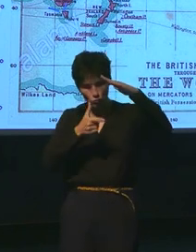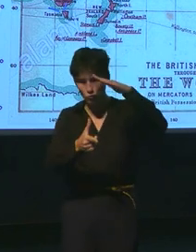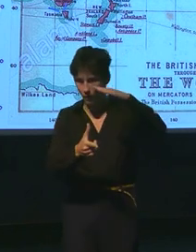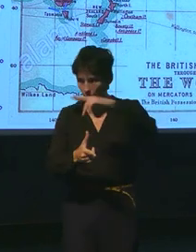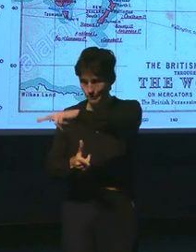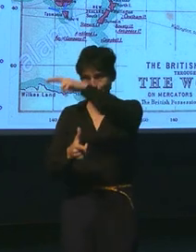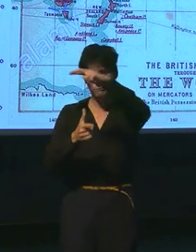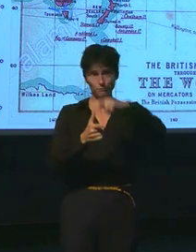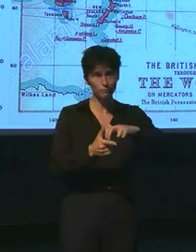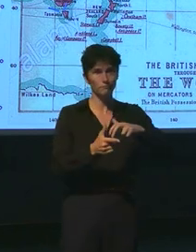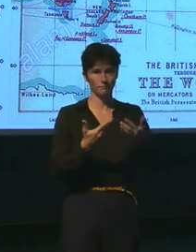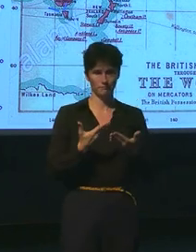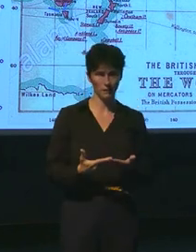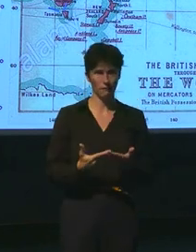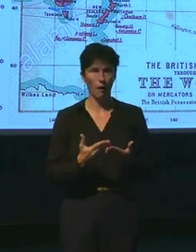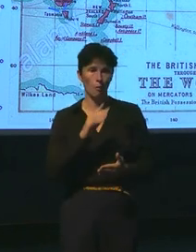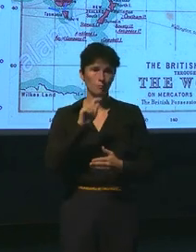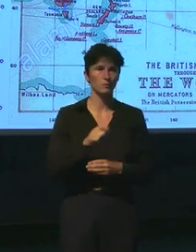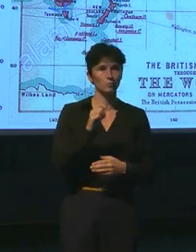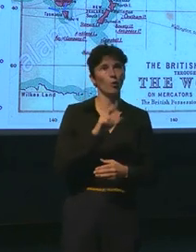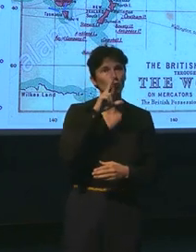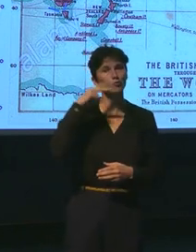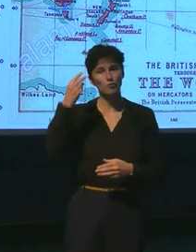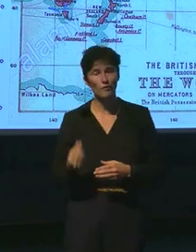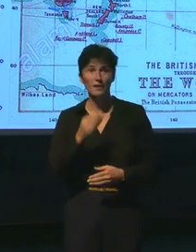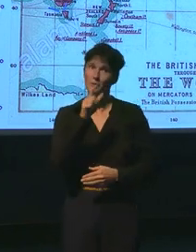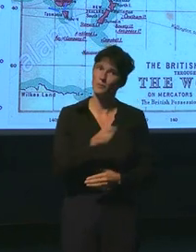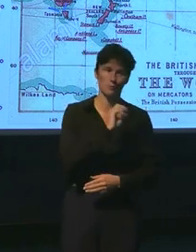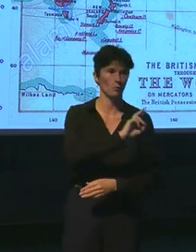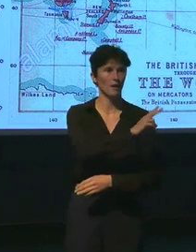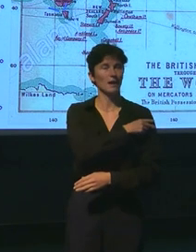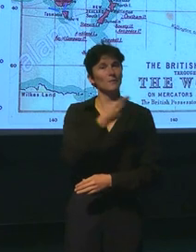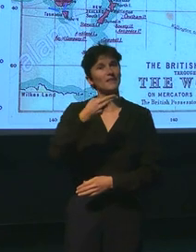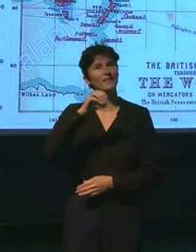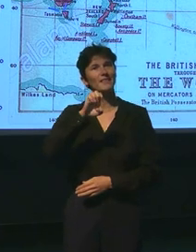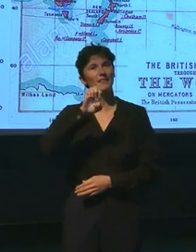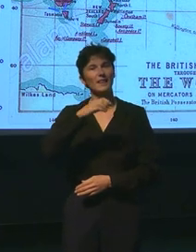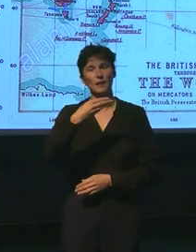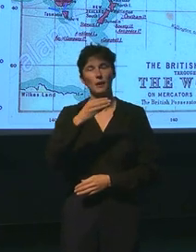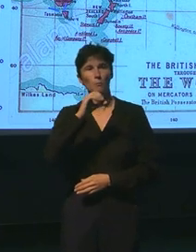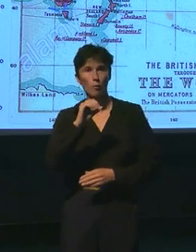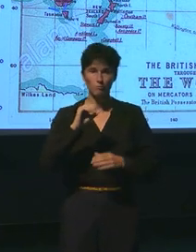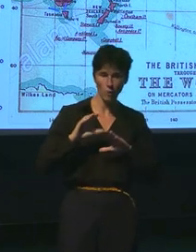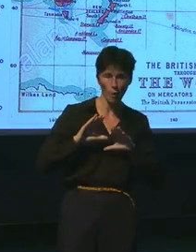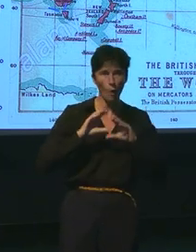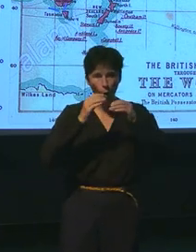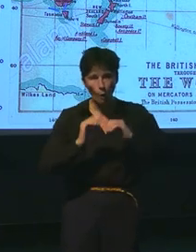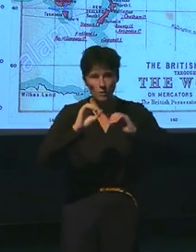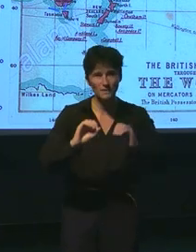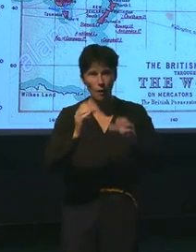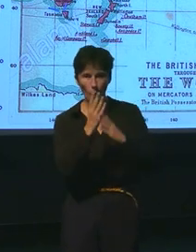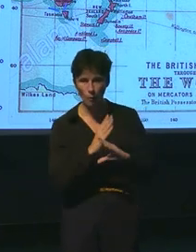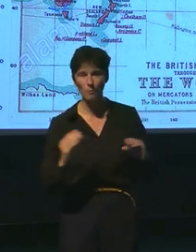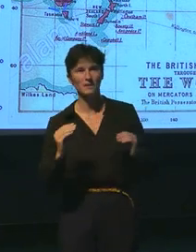avec Jules Verne et donc, bien sûr, le capitaine Nemo, on va nous faire plonger dans l'océan Pacifique et c le site de Valigoro,